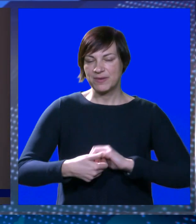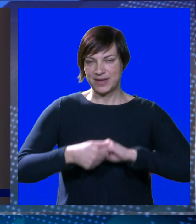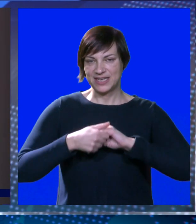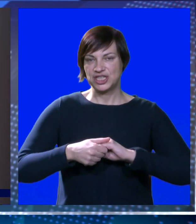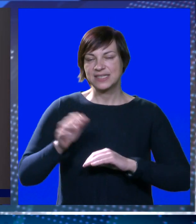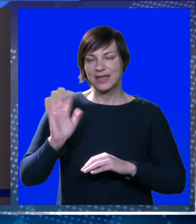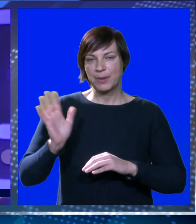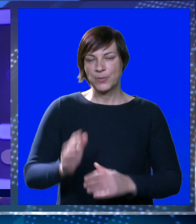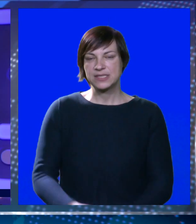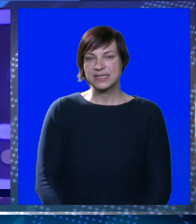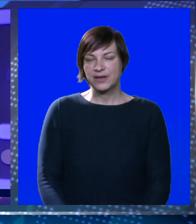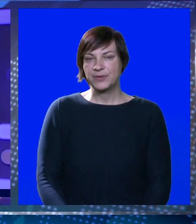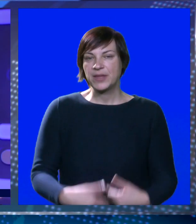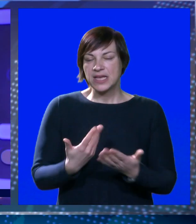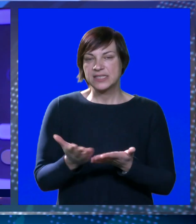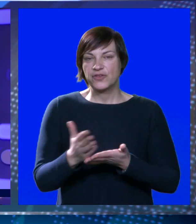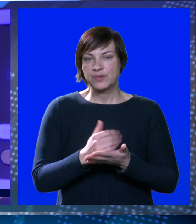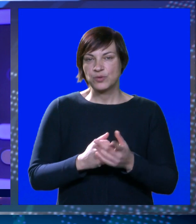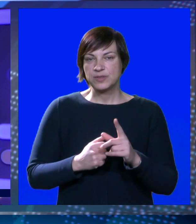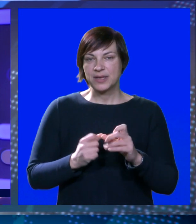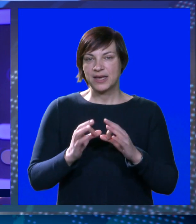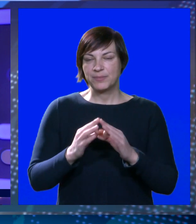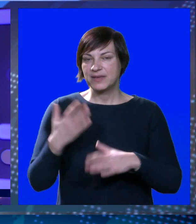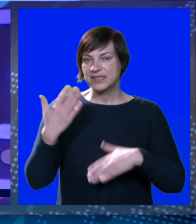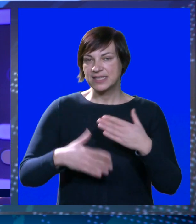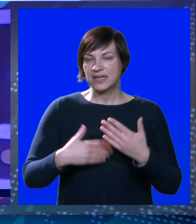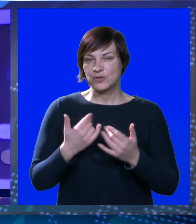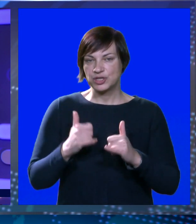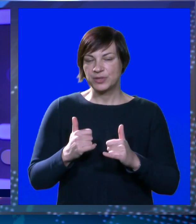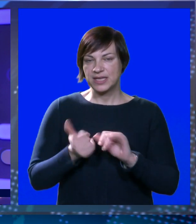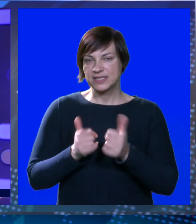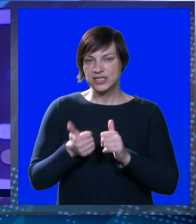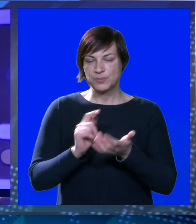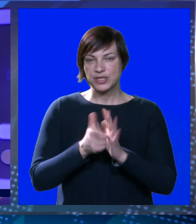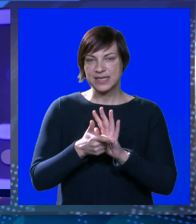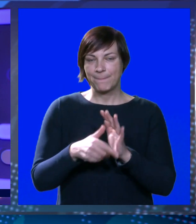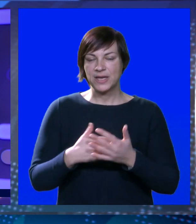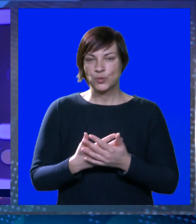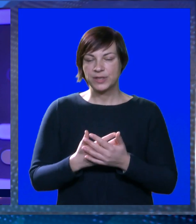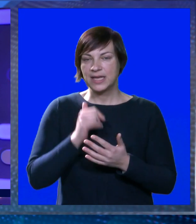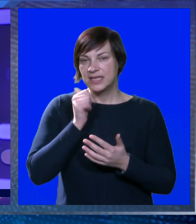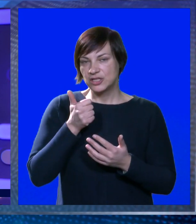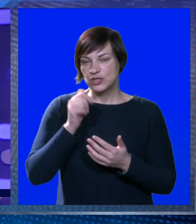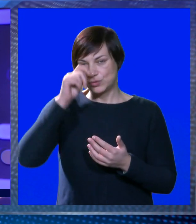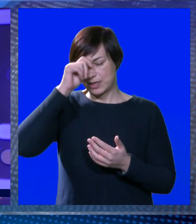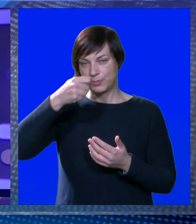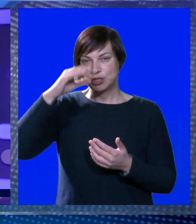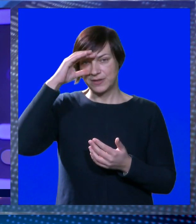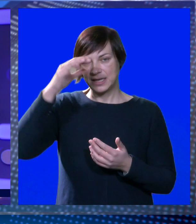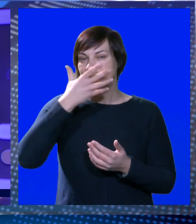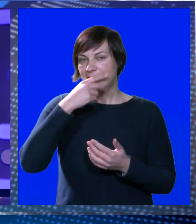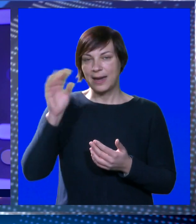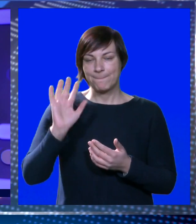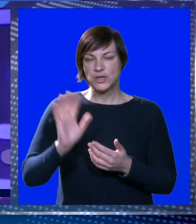čestitkama. Pozdrav! S ovim uspjehom, Ive Oberan, zaključujemo današnje Sportske minute. Do sutra, poštovani